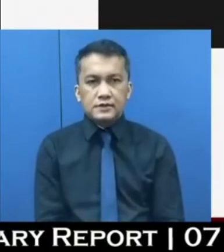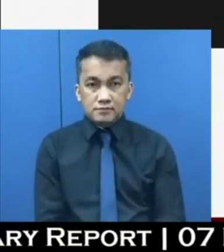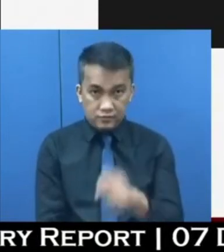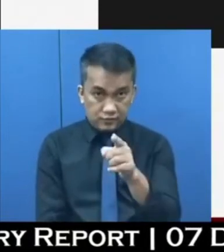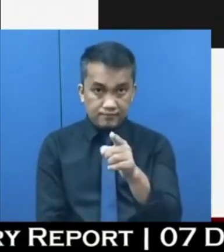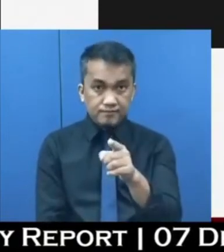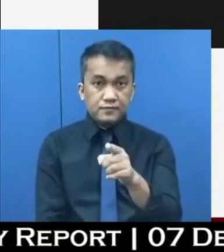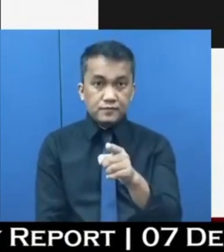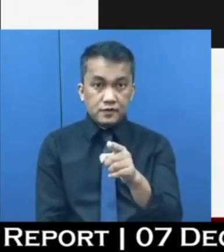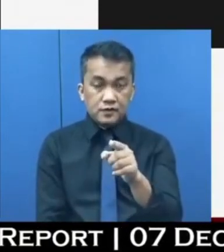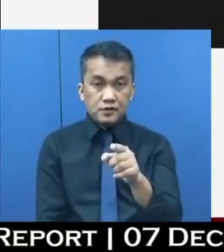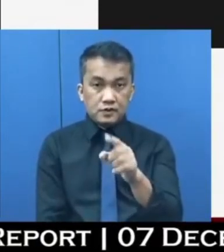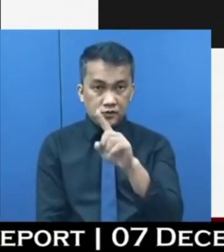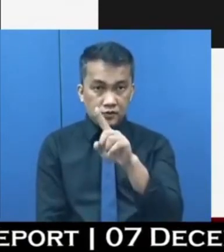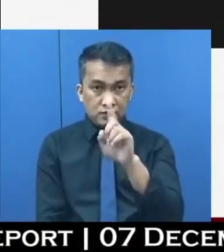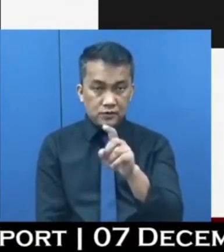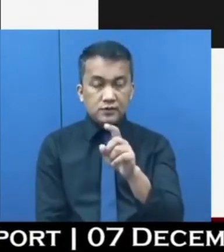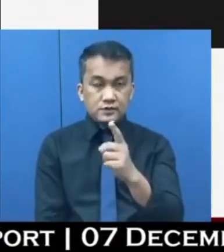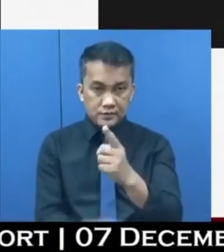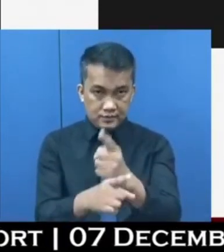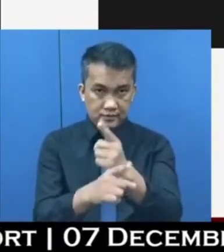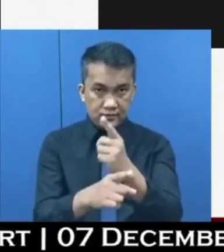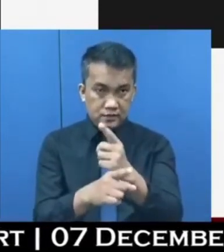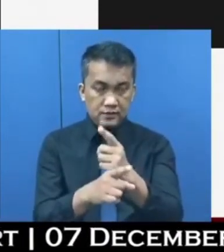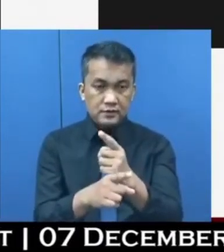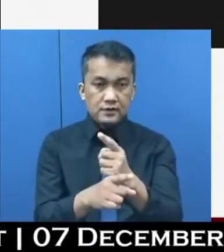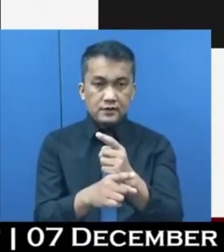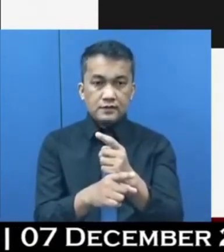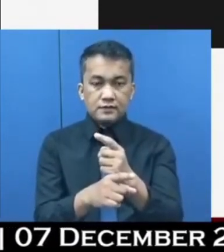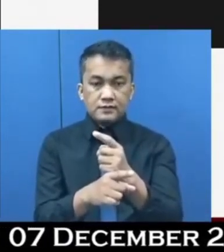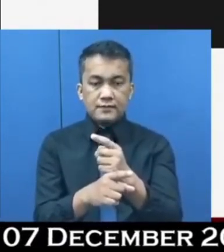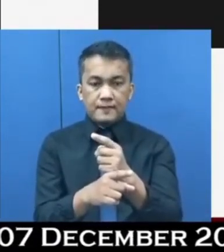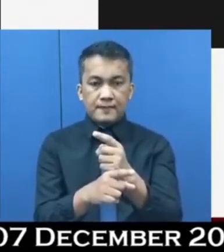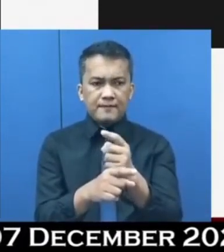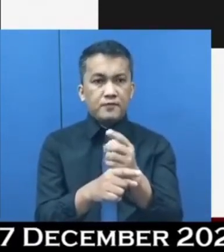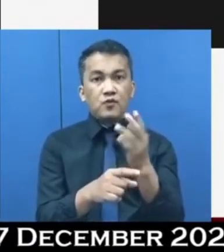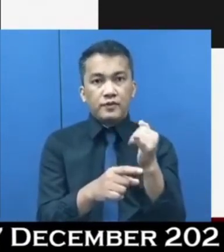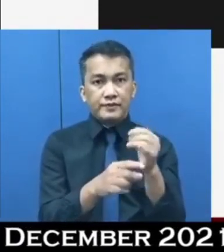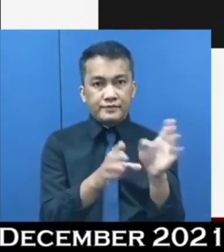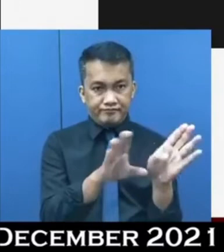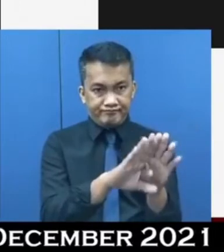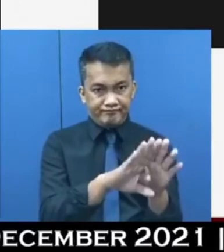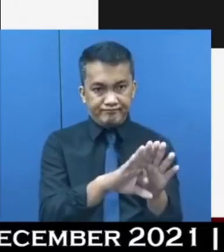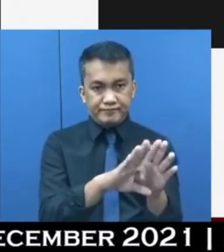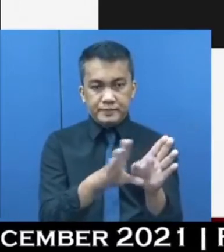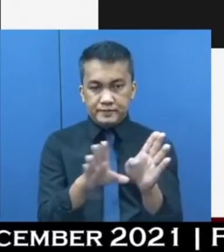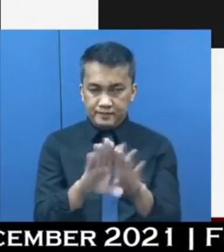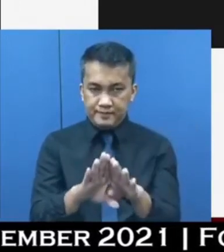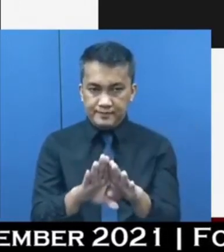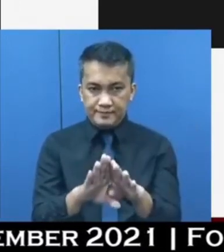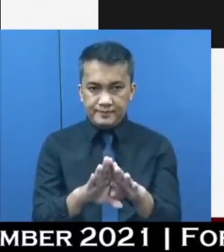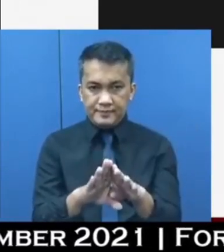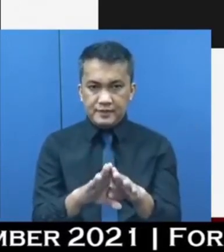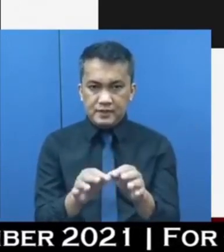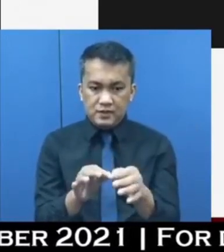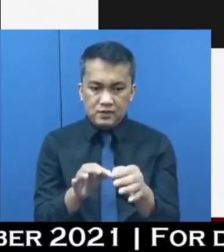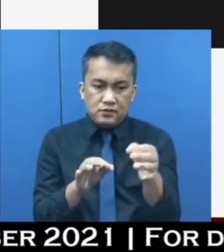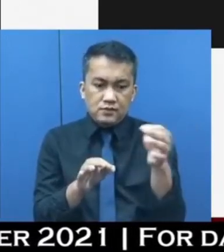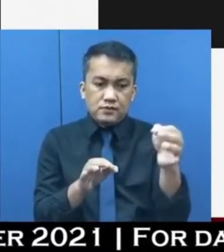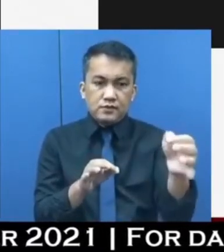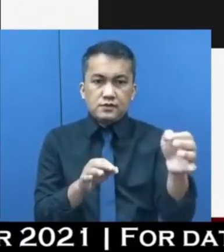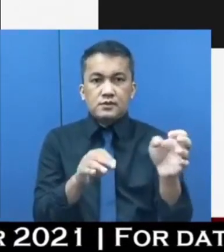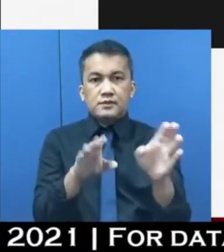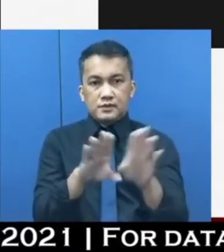I think is valid dahil nga nagsara at nagkaroon mahaba na pagsara so